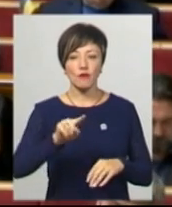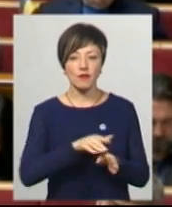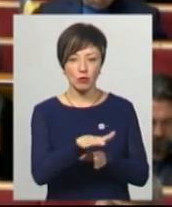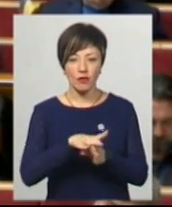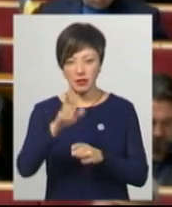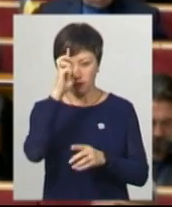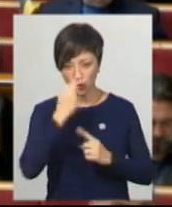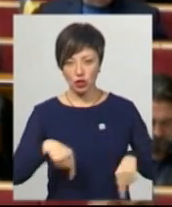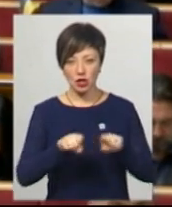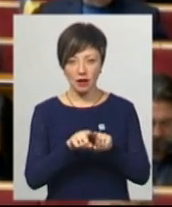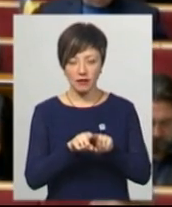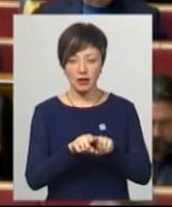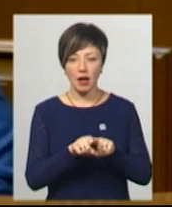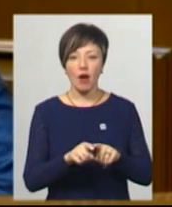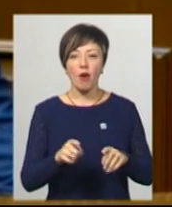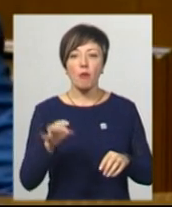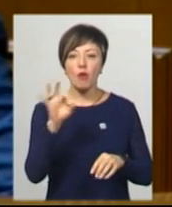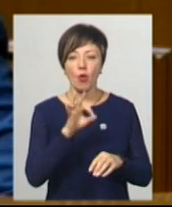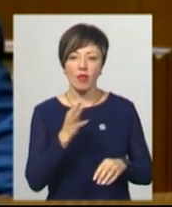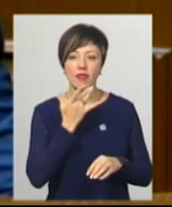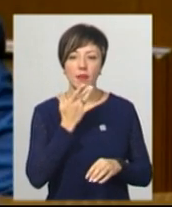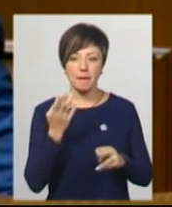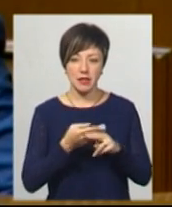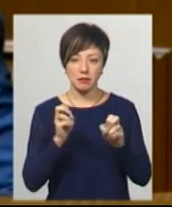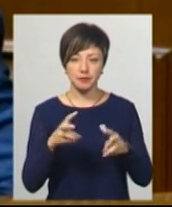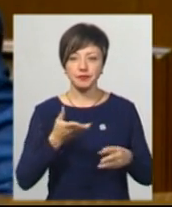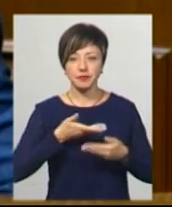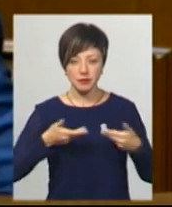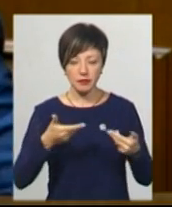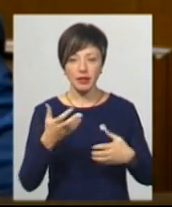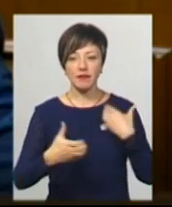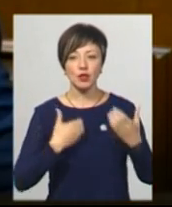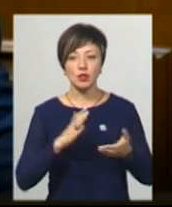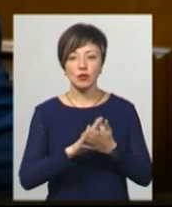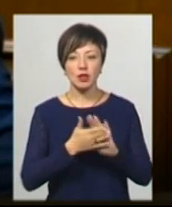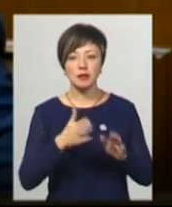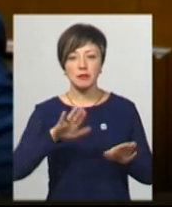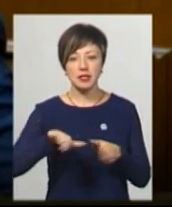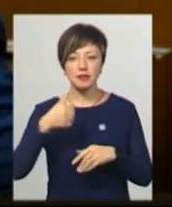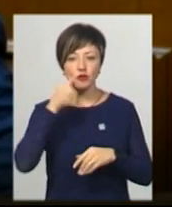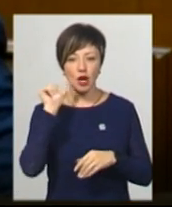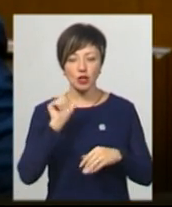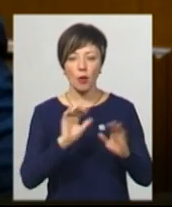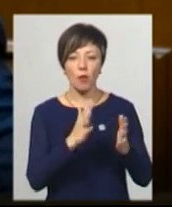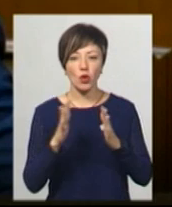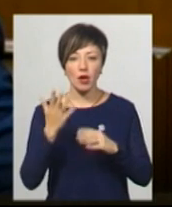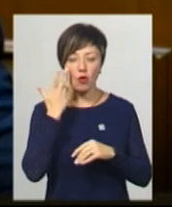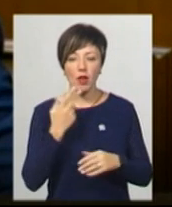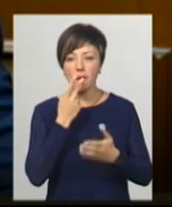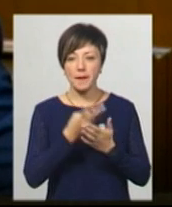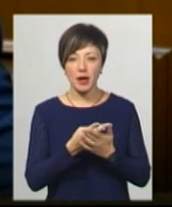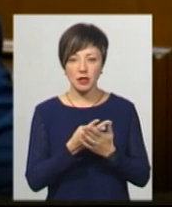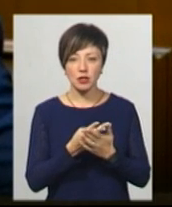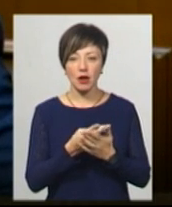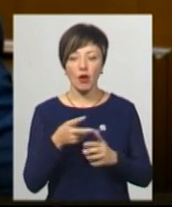державі в саренні безпеки. Нас хвилює, звичайно, ситуація після вчорашніх подій, коли ми бачимо по ряді